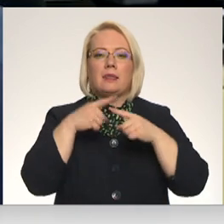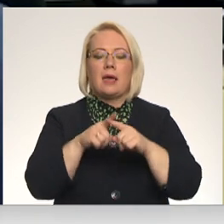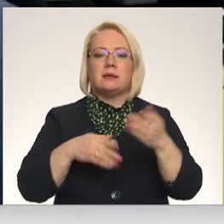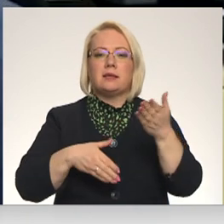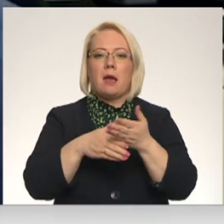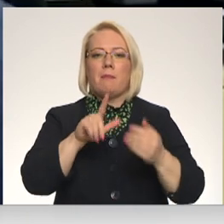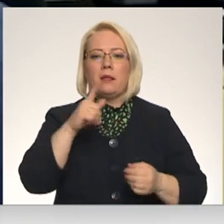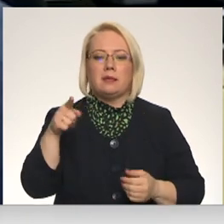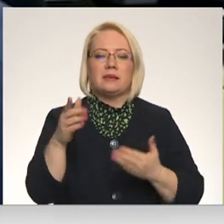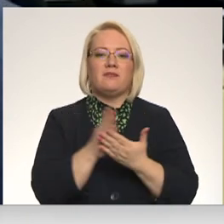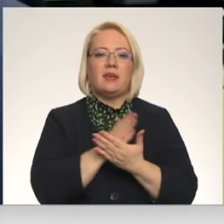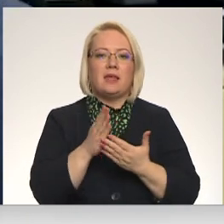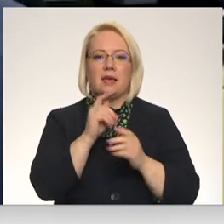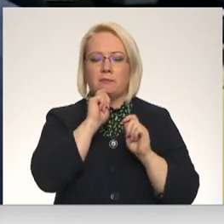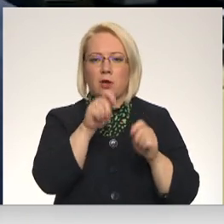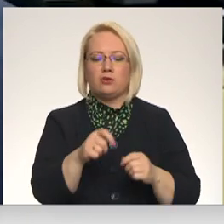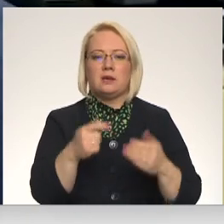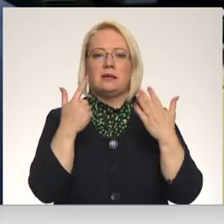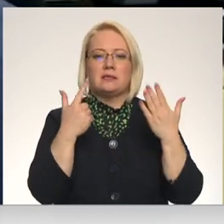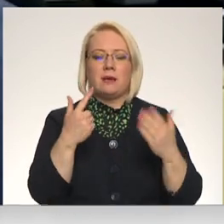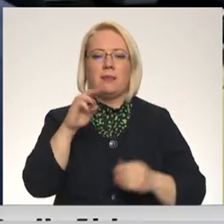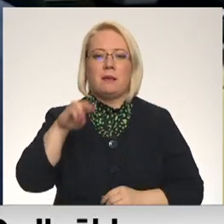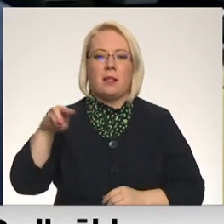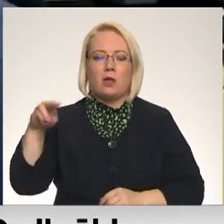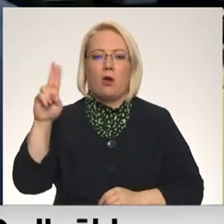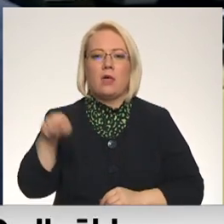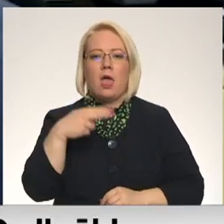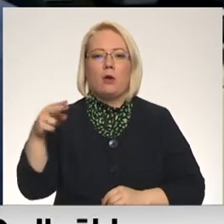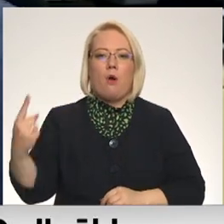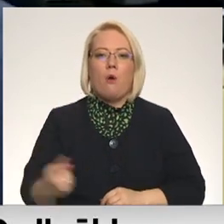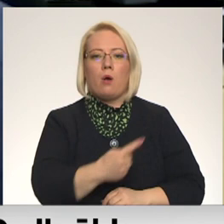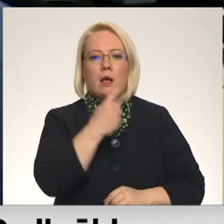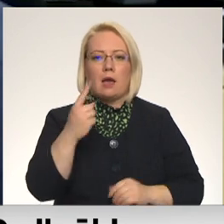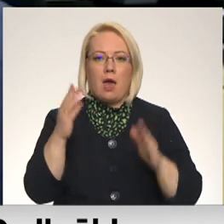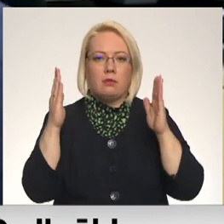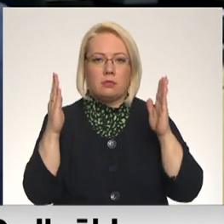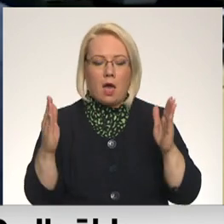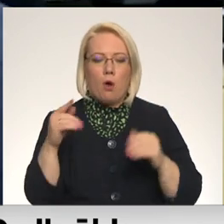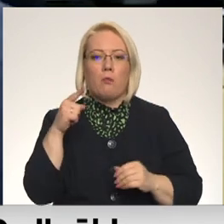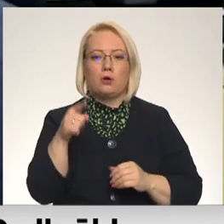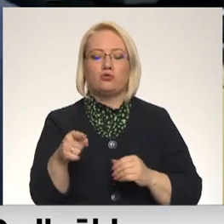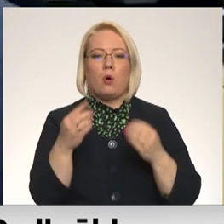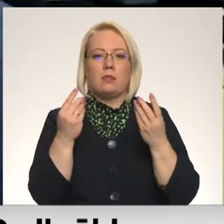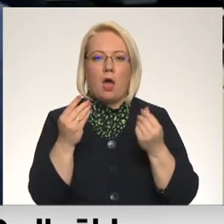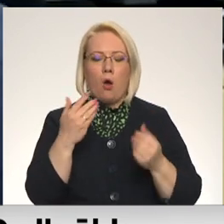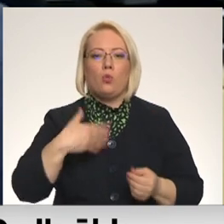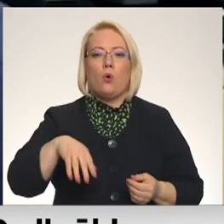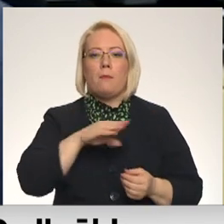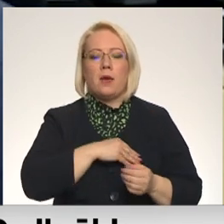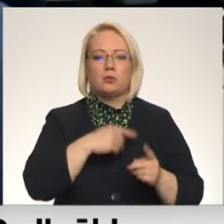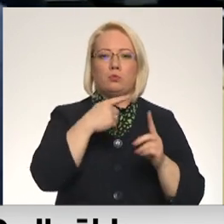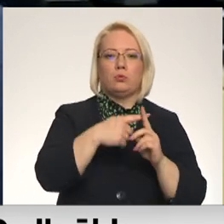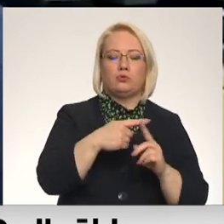vidējais piešķirums ir 7 miljonu eiro gadā. Par šo piešķirto naudu mēs tā plus